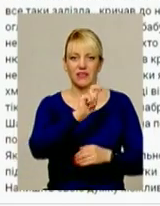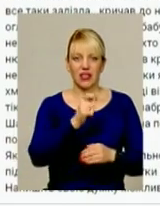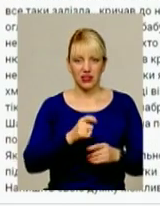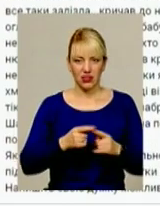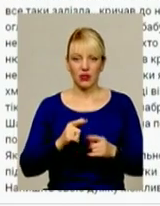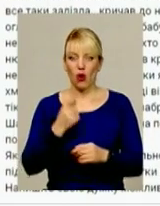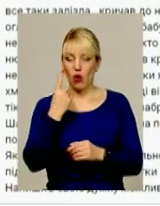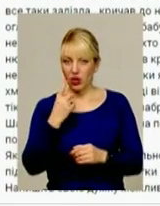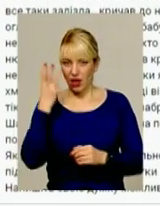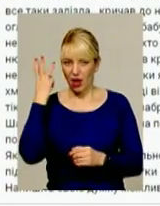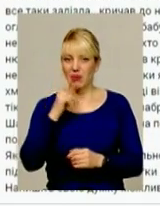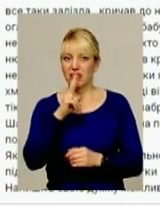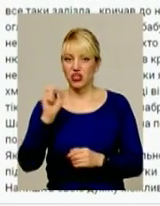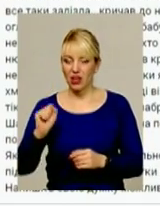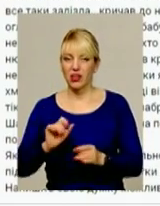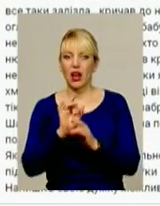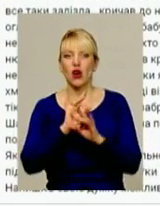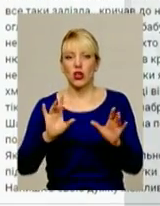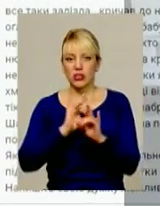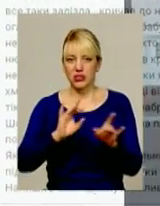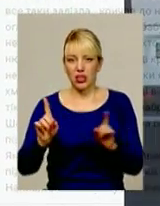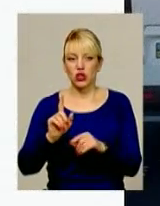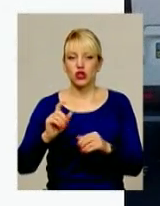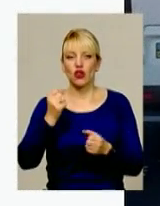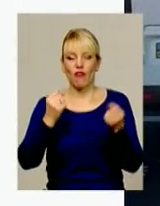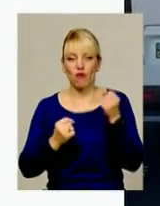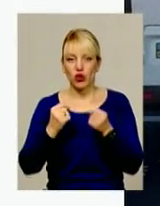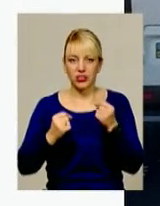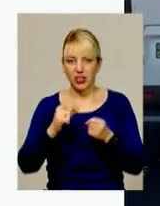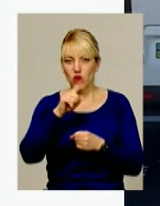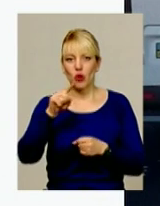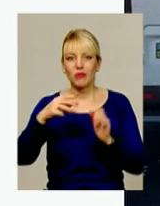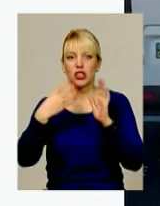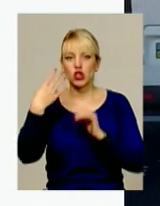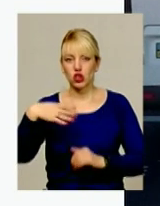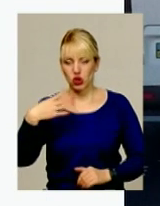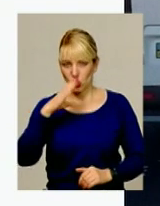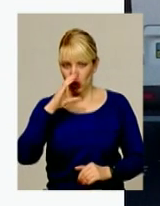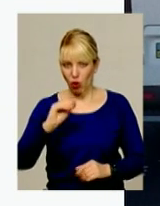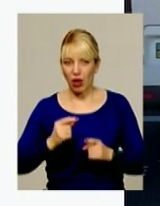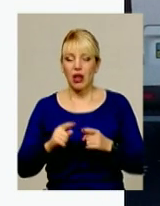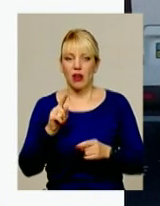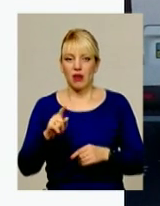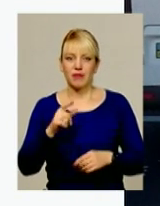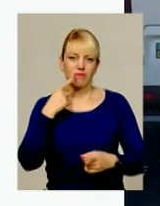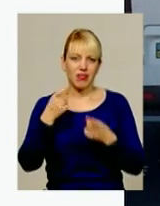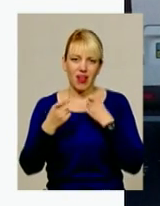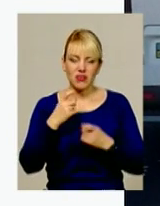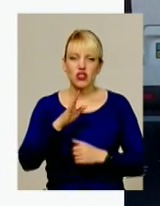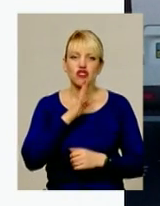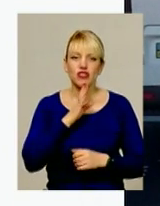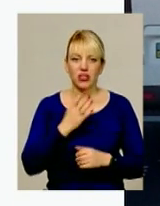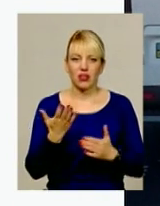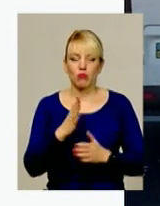хмельничанка описує ситуацію, коли водій маршруту номер 40, що прямував уружично, нецензурно лаєвся на 80-річну